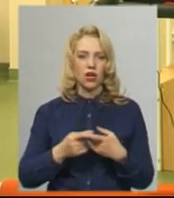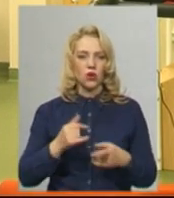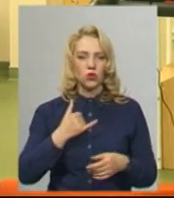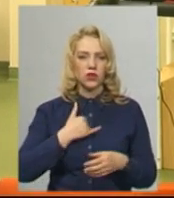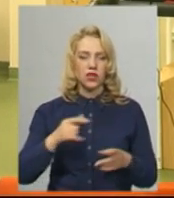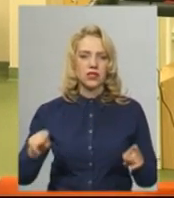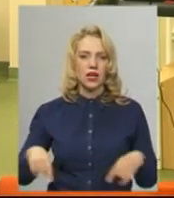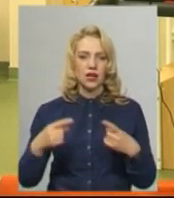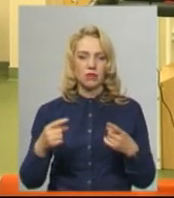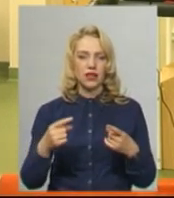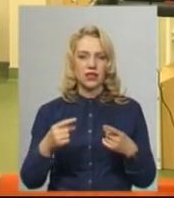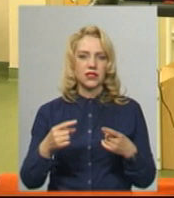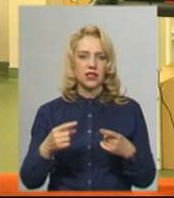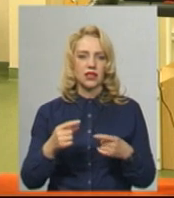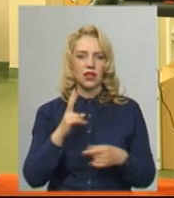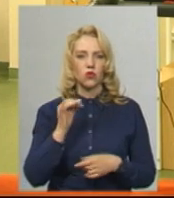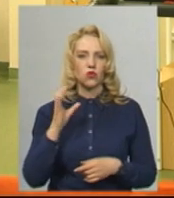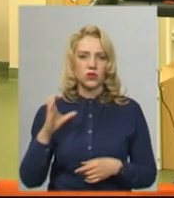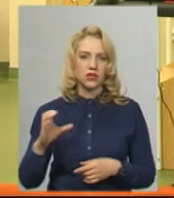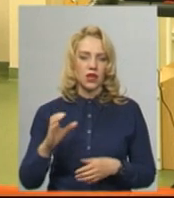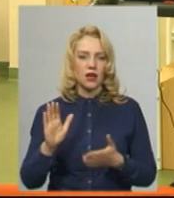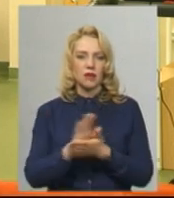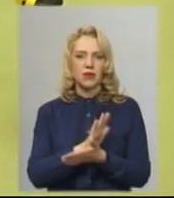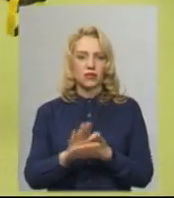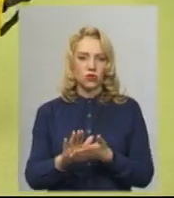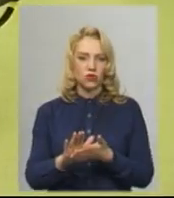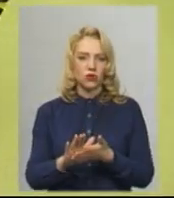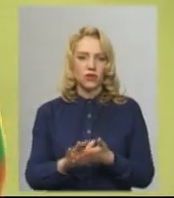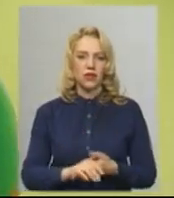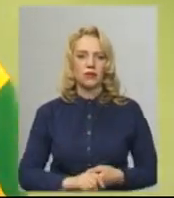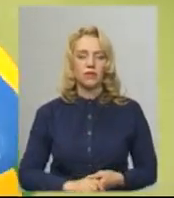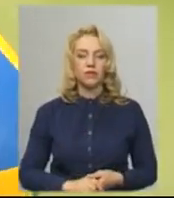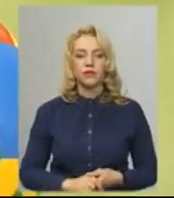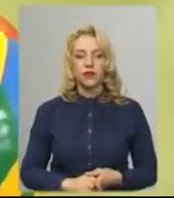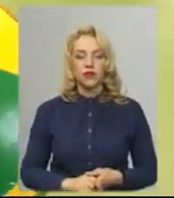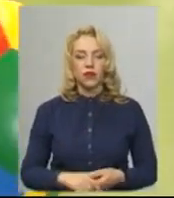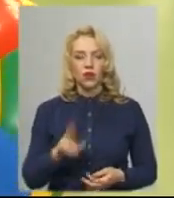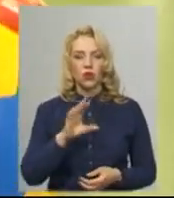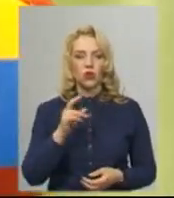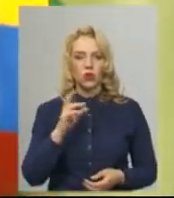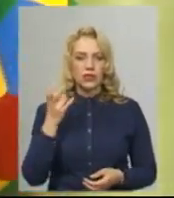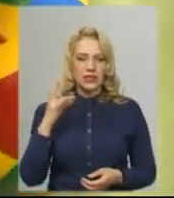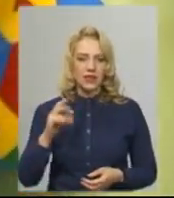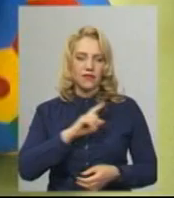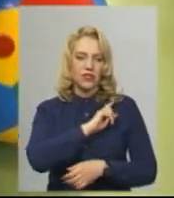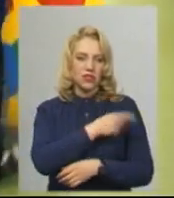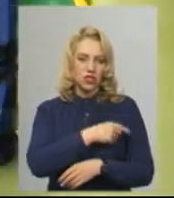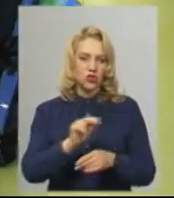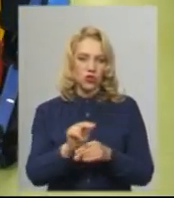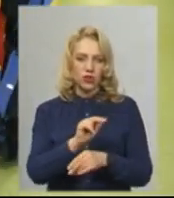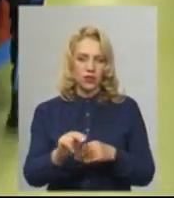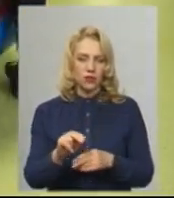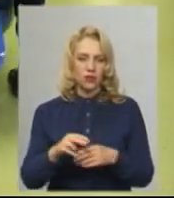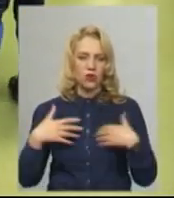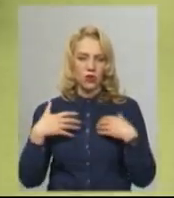реабілітаційний курс безкоштовний. Доцентка кафедри фізичної терапії і ерготерапії, тобто